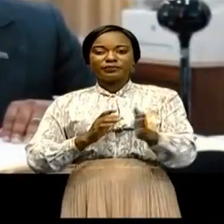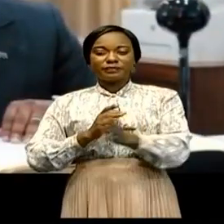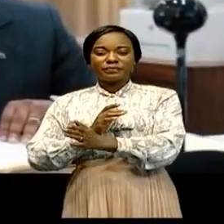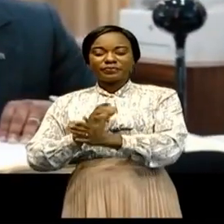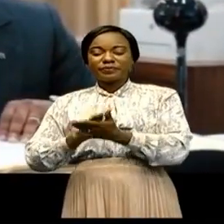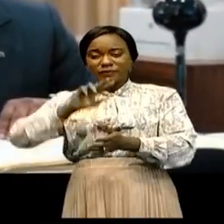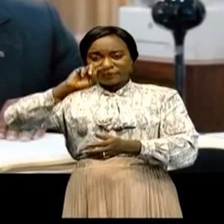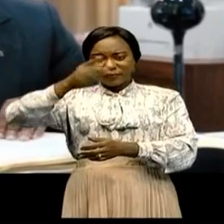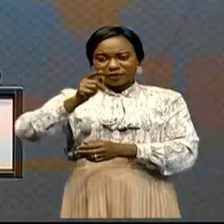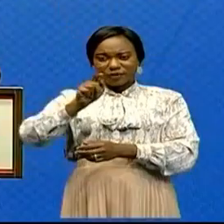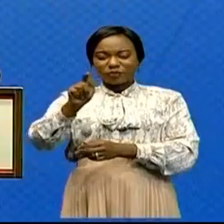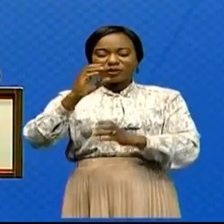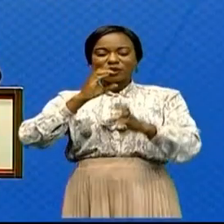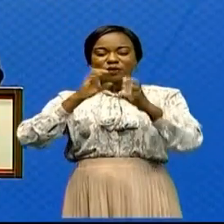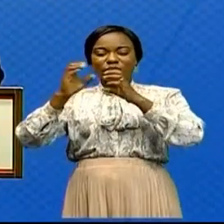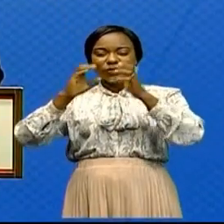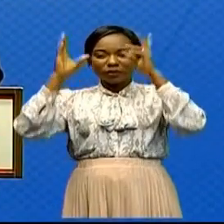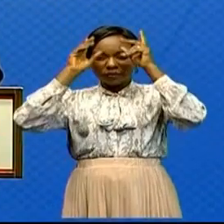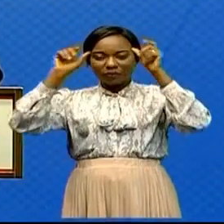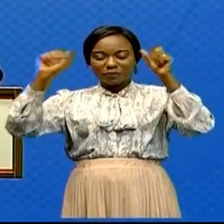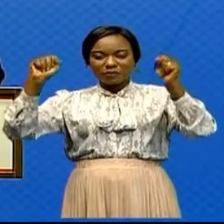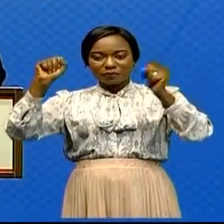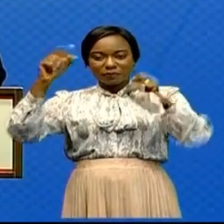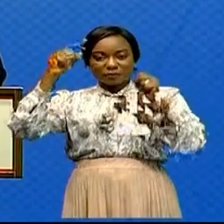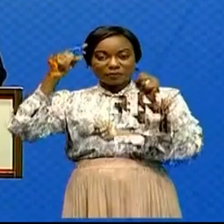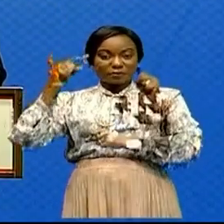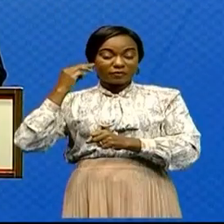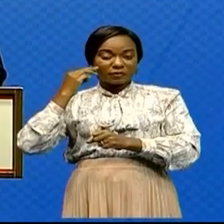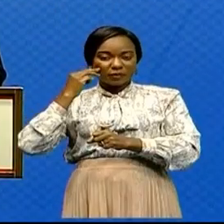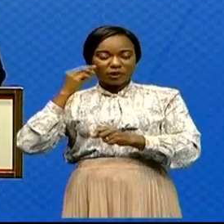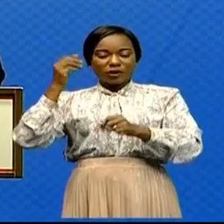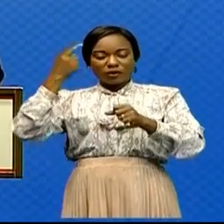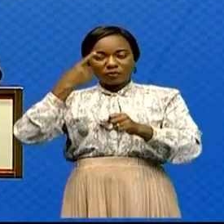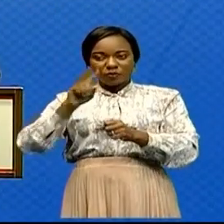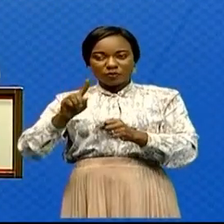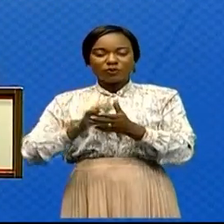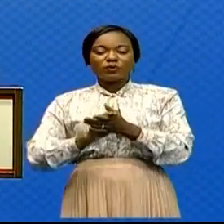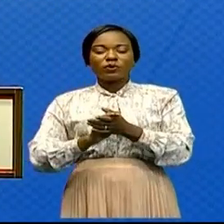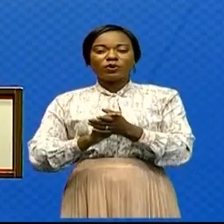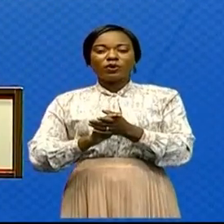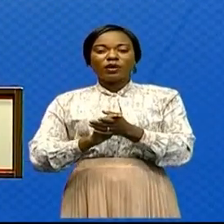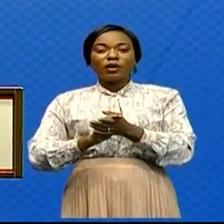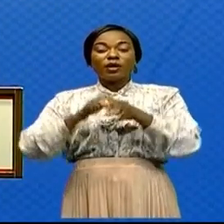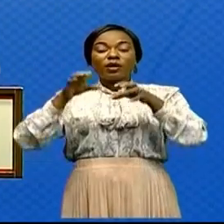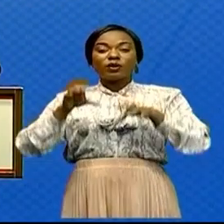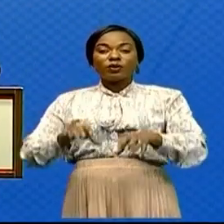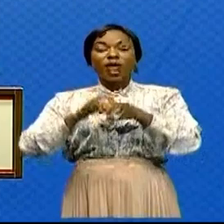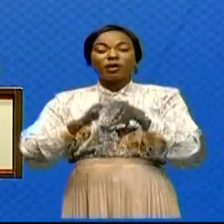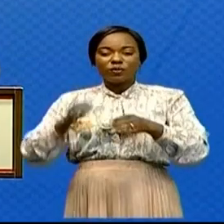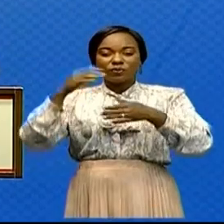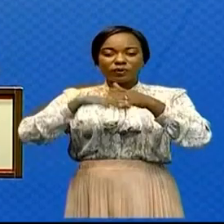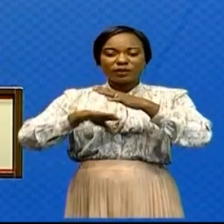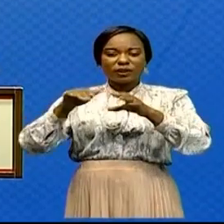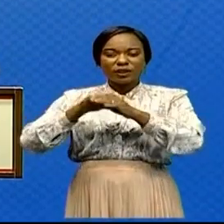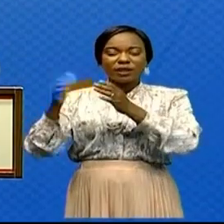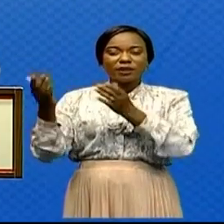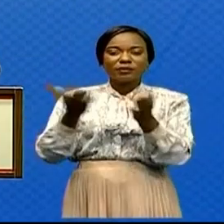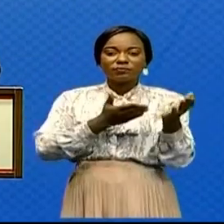Deuxième point de la communication du Premier ministre relatif à la ténue de la DRC Africa Business Forum.